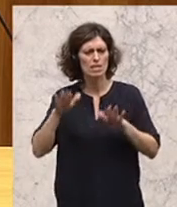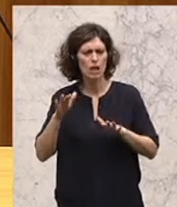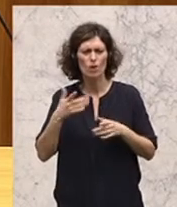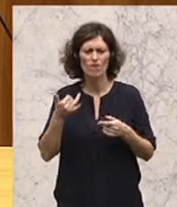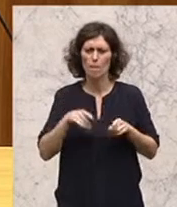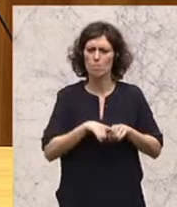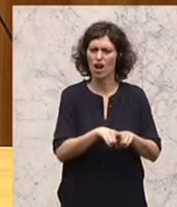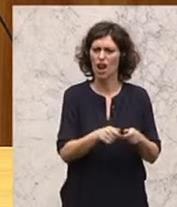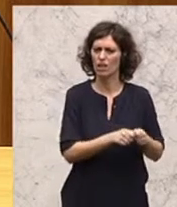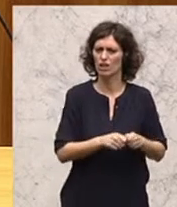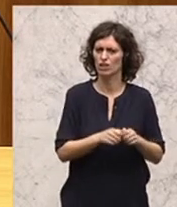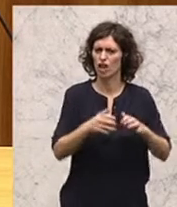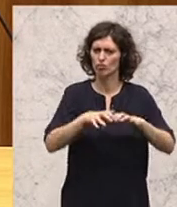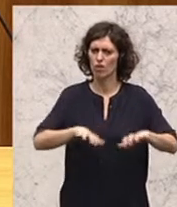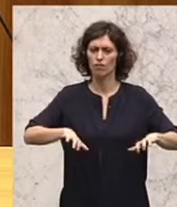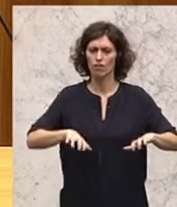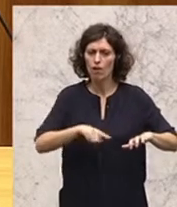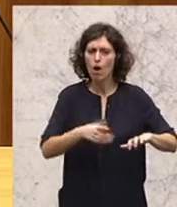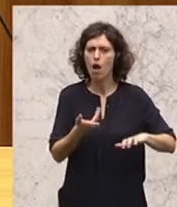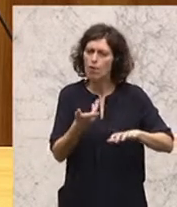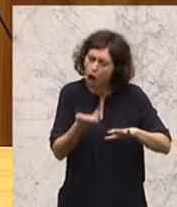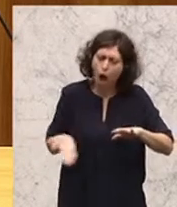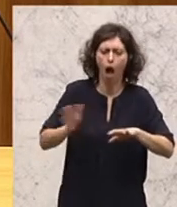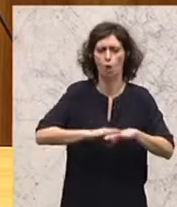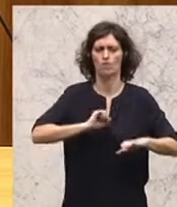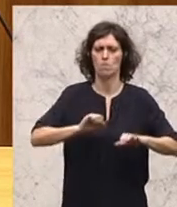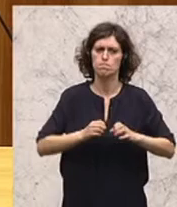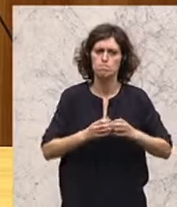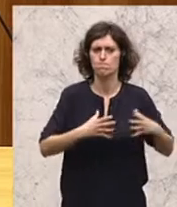Parallelgesellschaft wird dadurch nur noch beschleunigt.